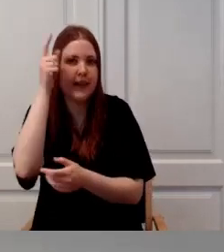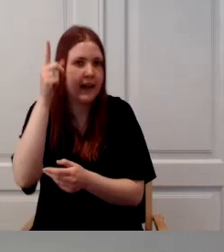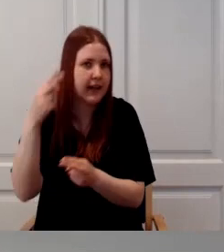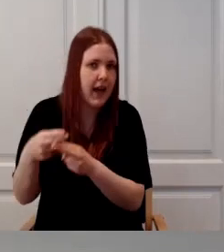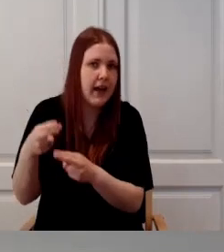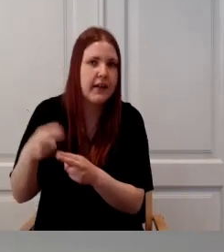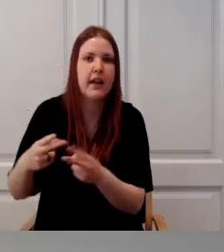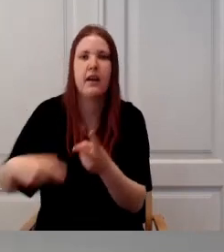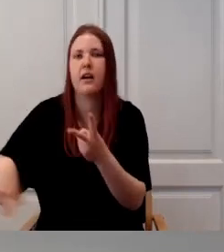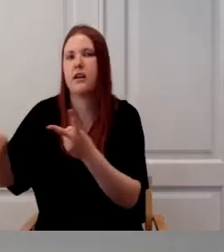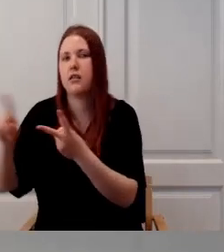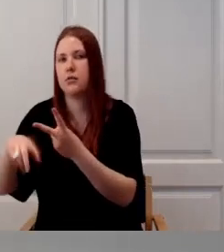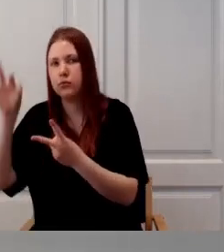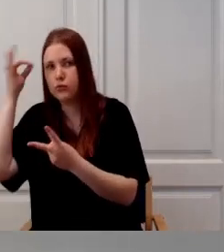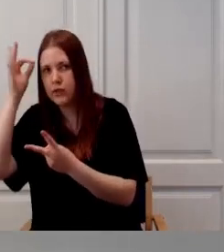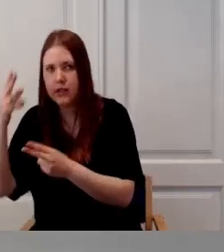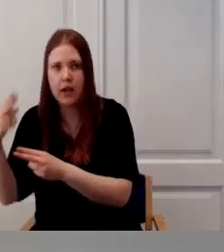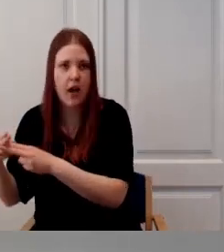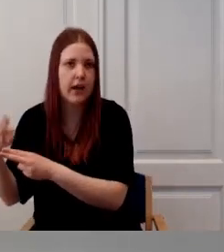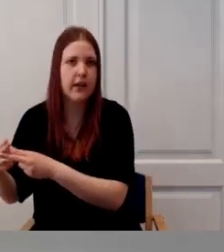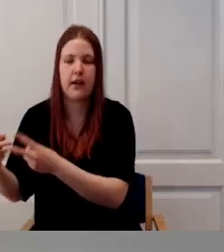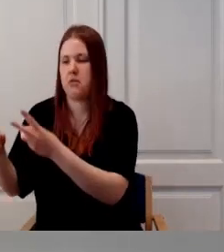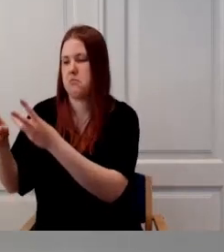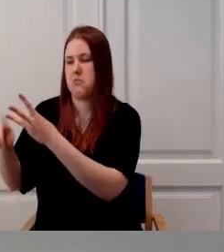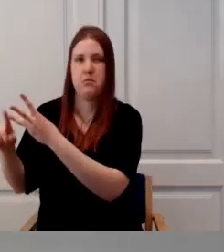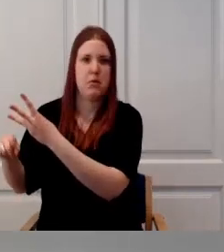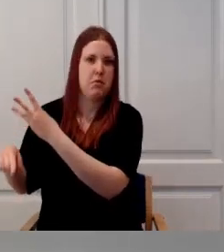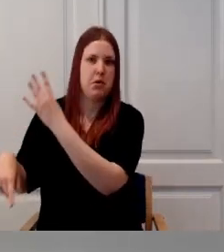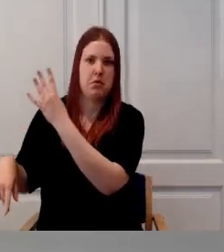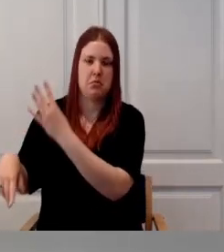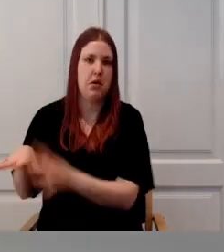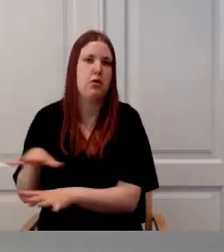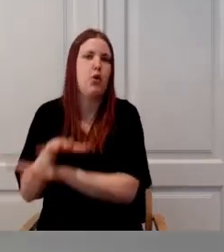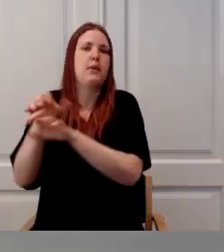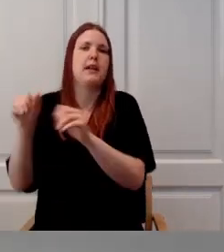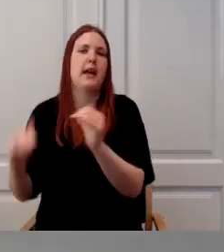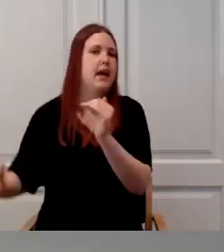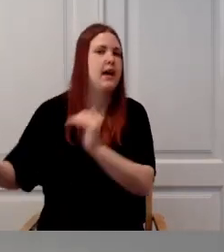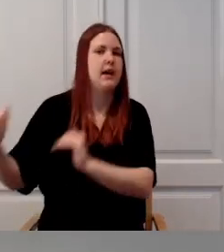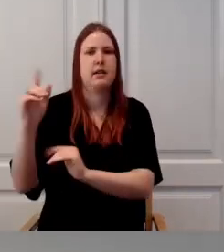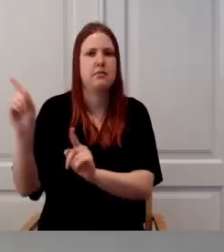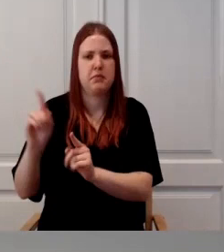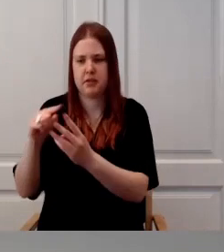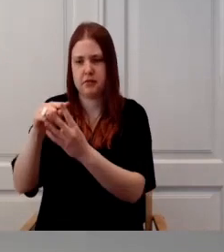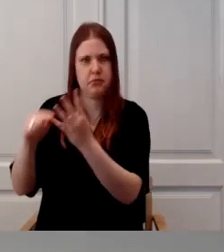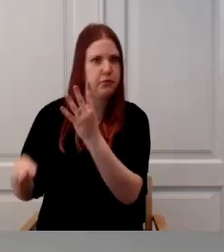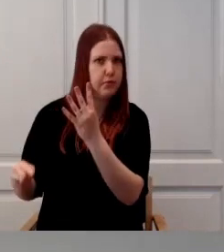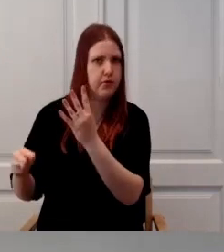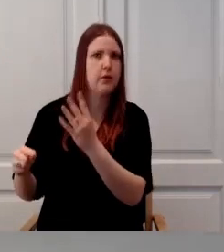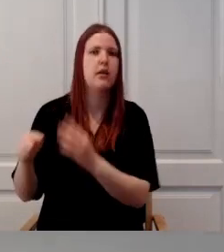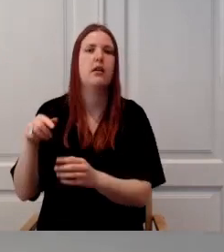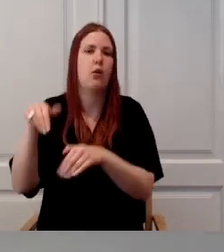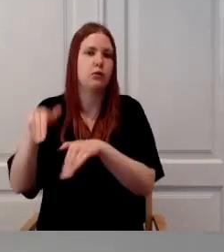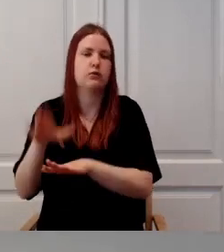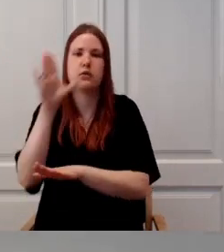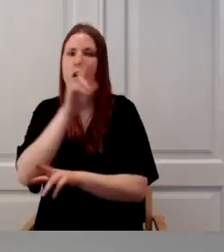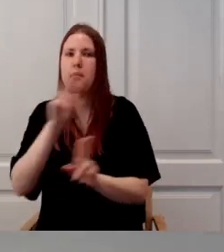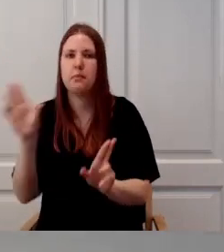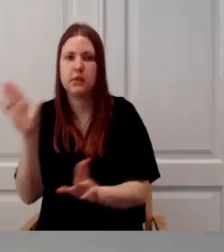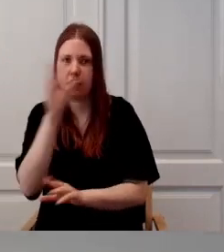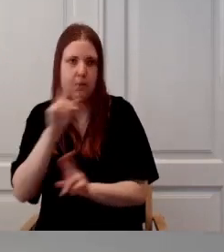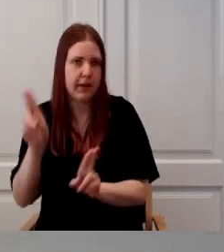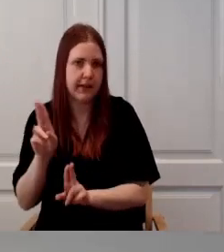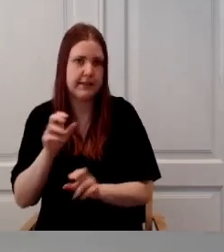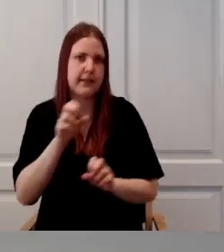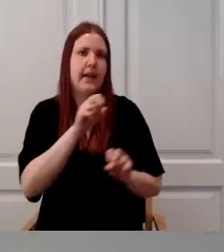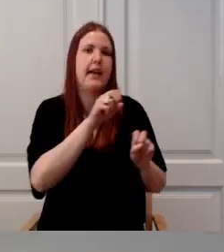sühika häire domineerimisega. Ja sellisel juhul, seda me lahendame sellised, et me tulevikus siis, kui ekspert